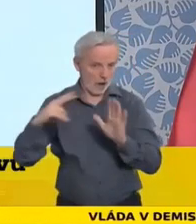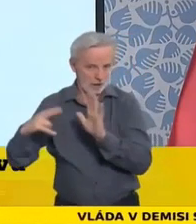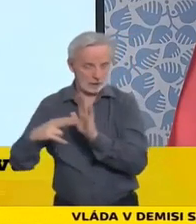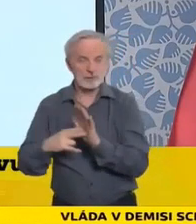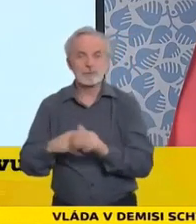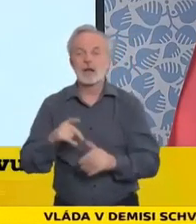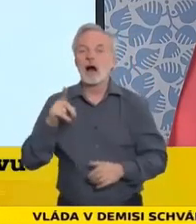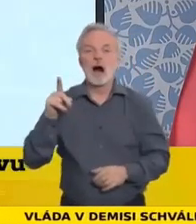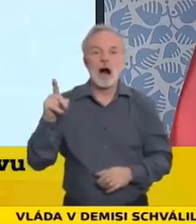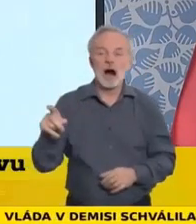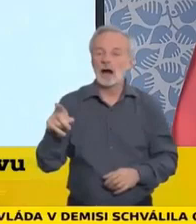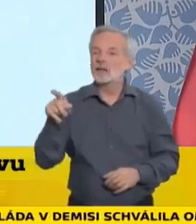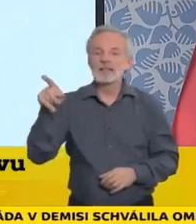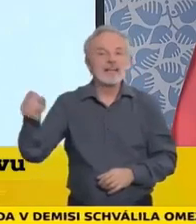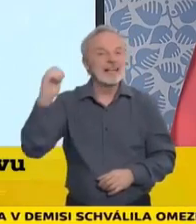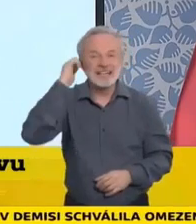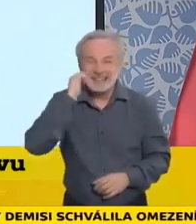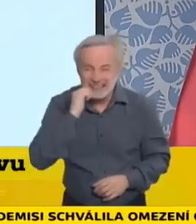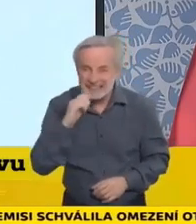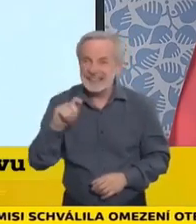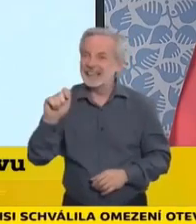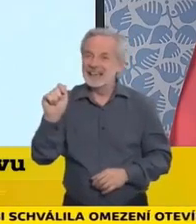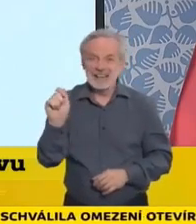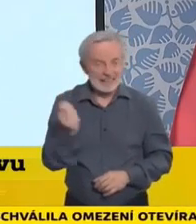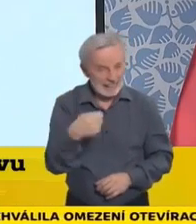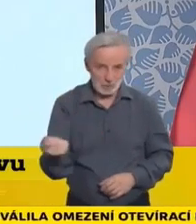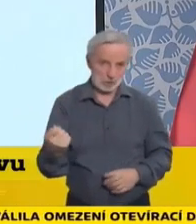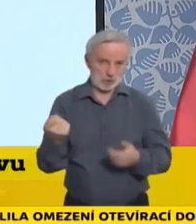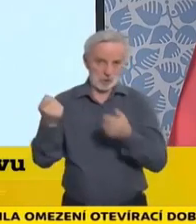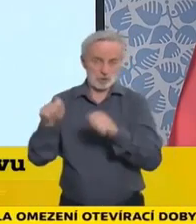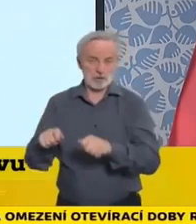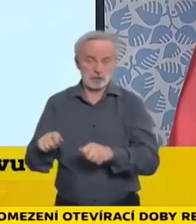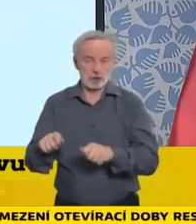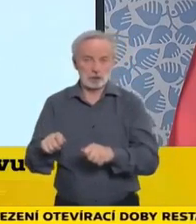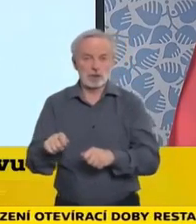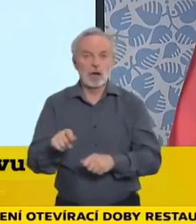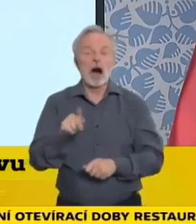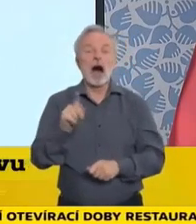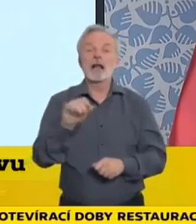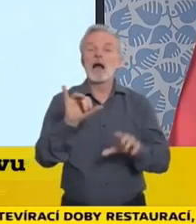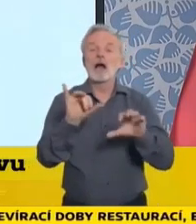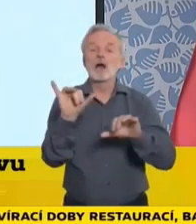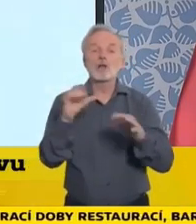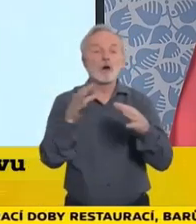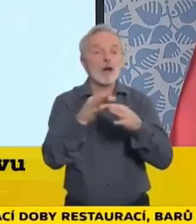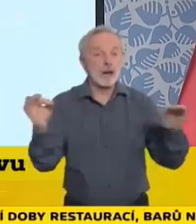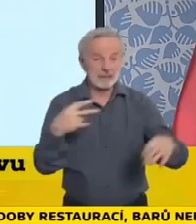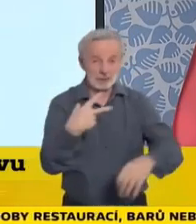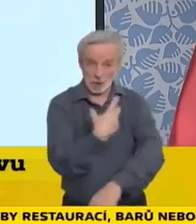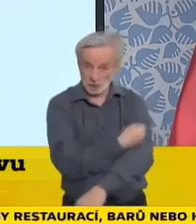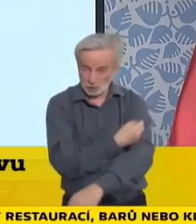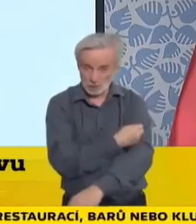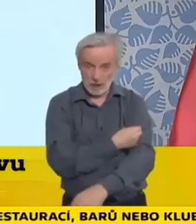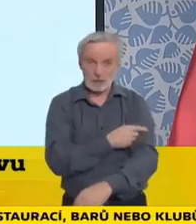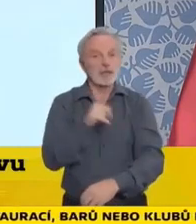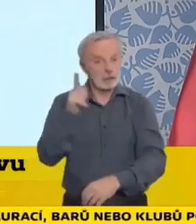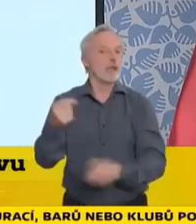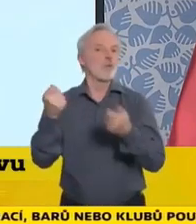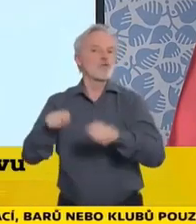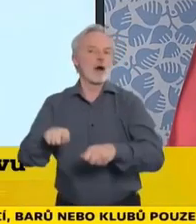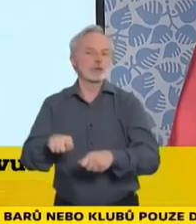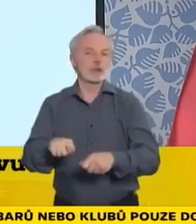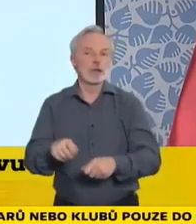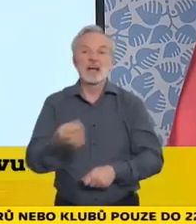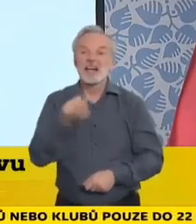lockdownu. Do lockdownu patří nenaočkovaný. A když jsme se víc naočkovali všichni, tak nemáme takový stoupající